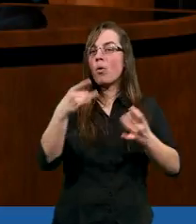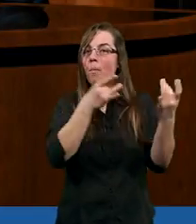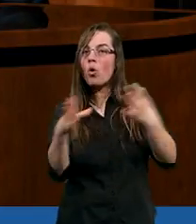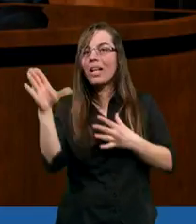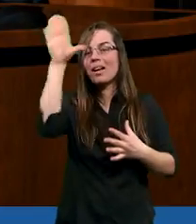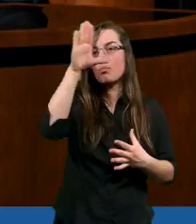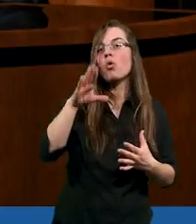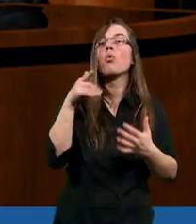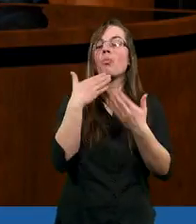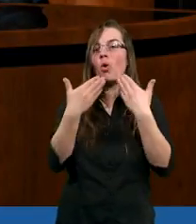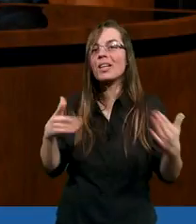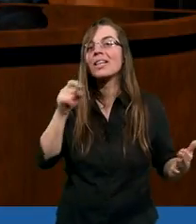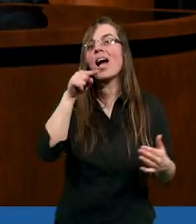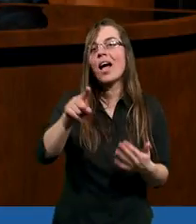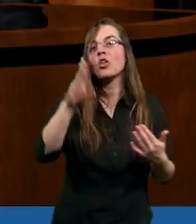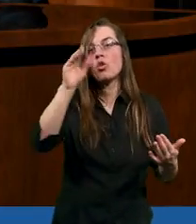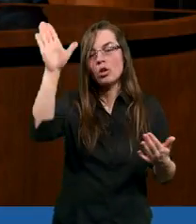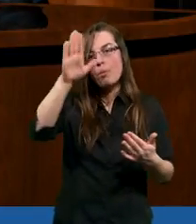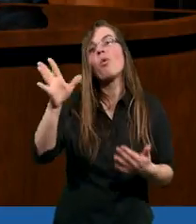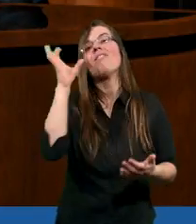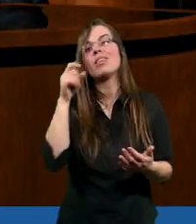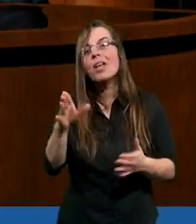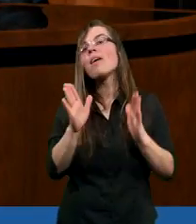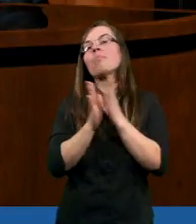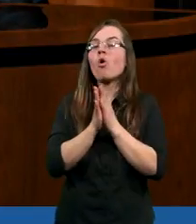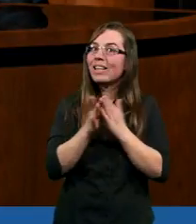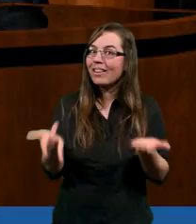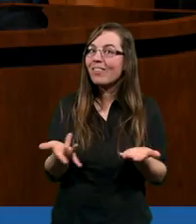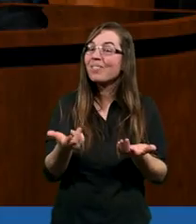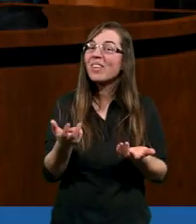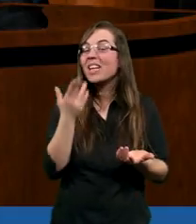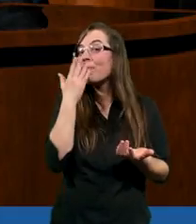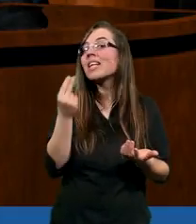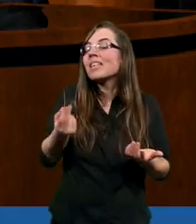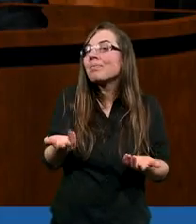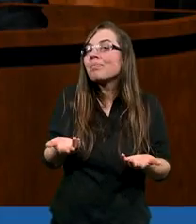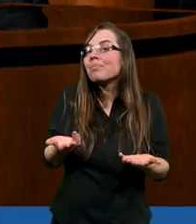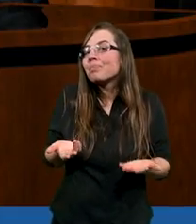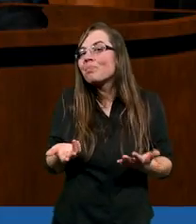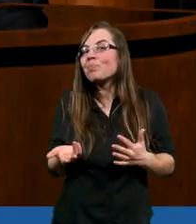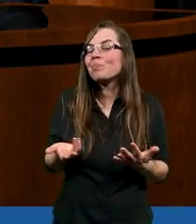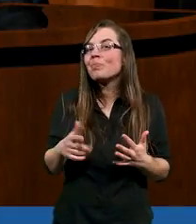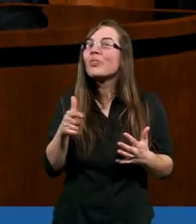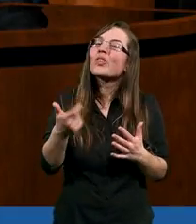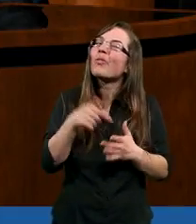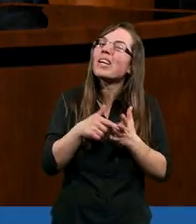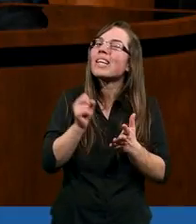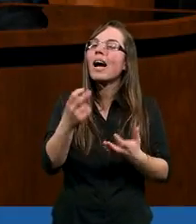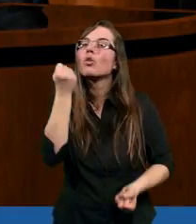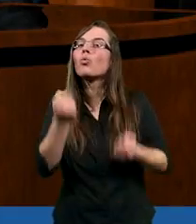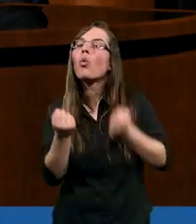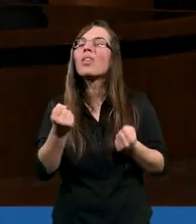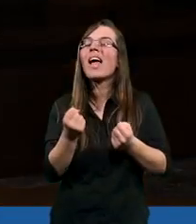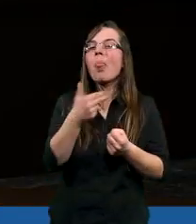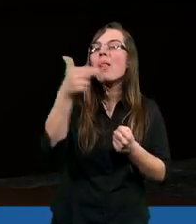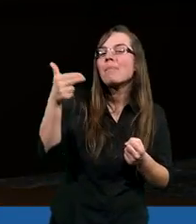razu podziękować za to, że Bóg wysłucha tej modlitwy to są takie trudne obszary.